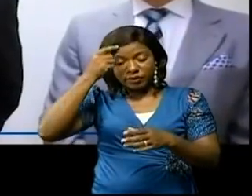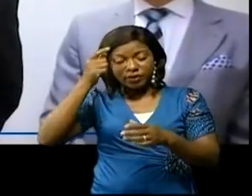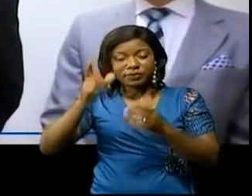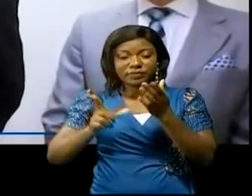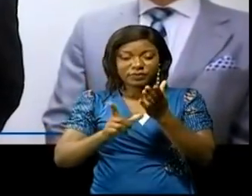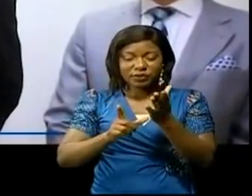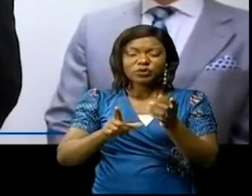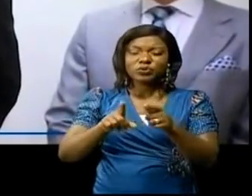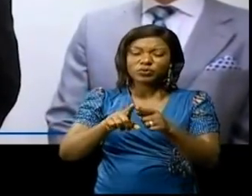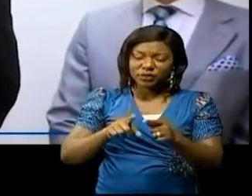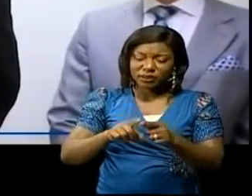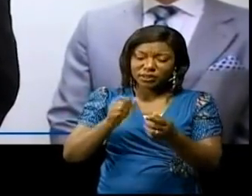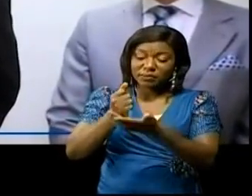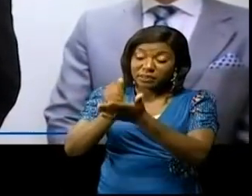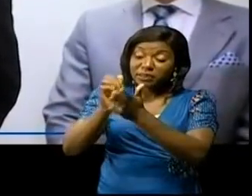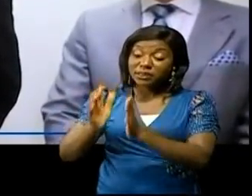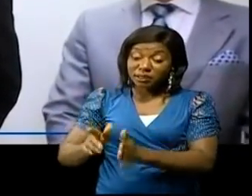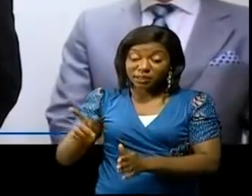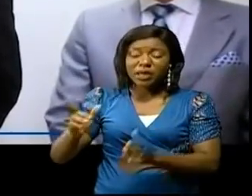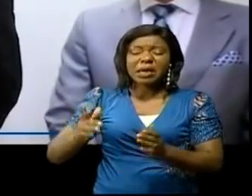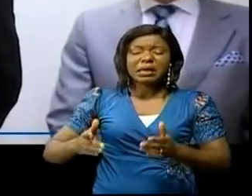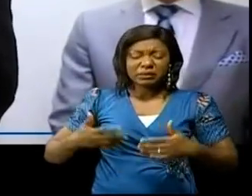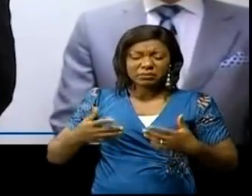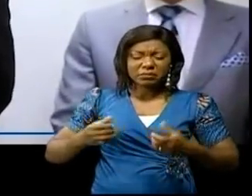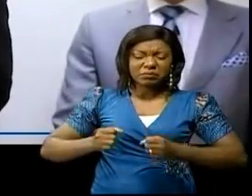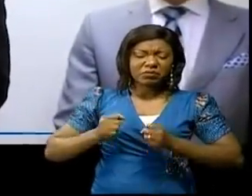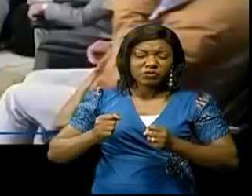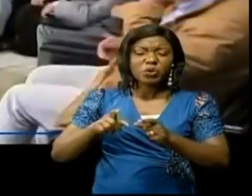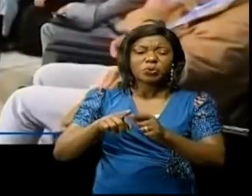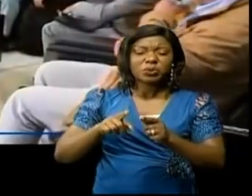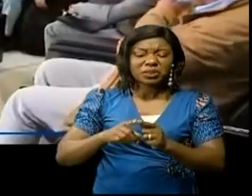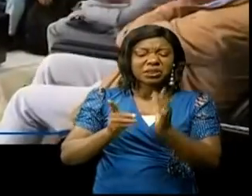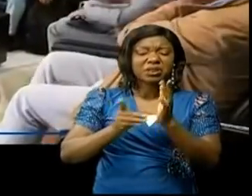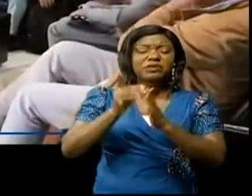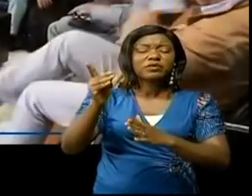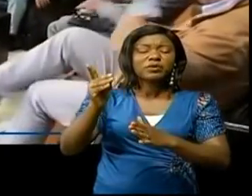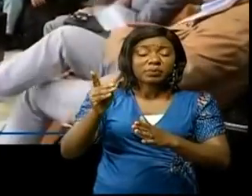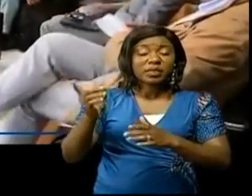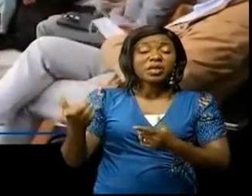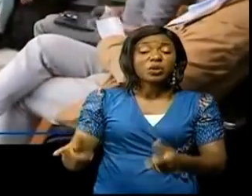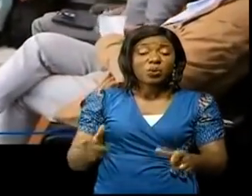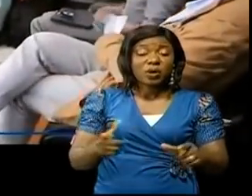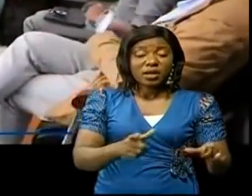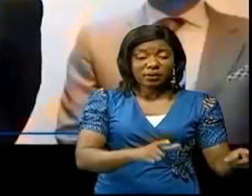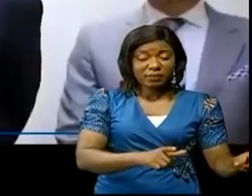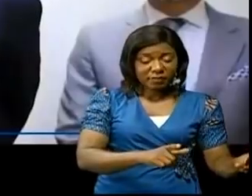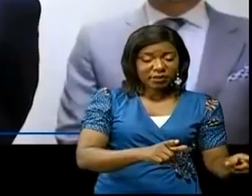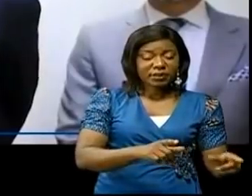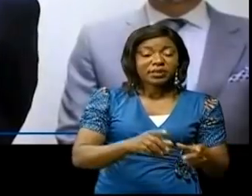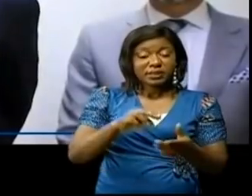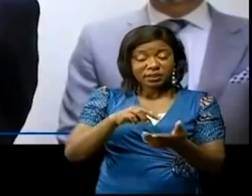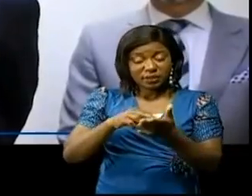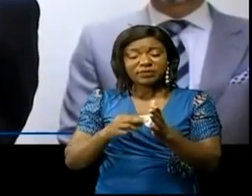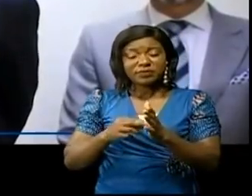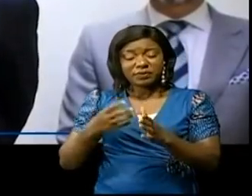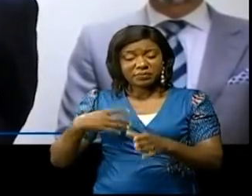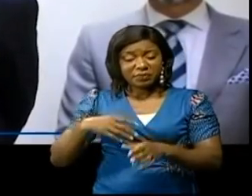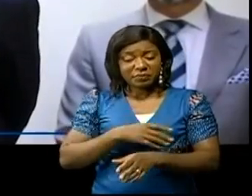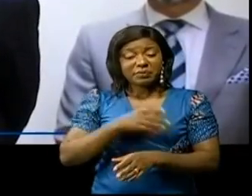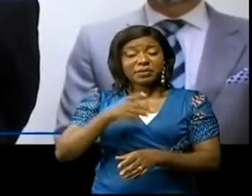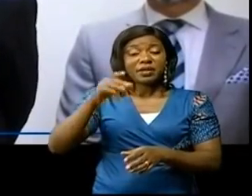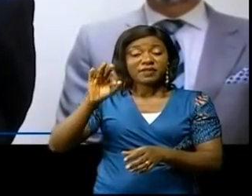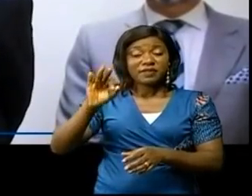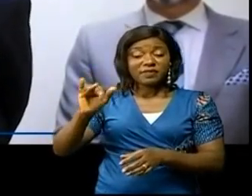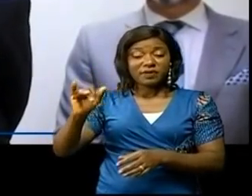apprécié à juste titre le dynamisme qui se développe au Lualaba sous le leadership de Masuka Saïni. Je comprends que Colvésie